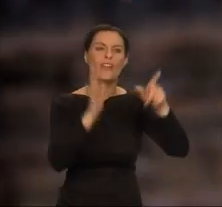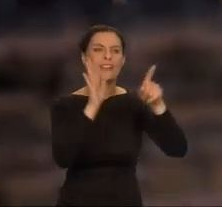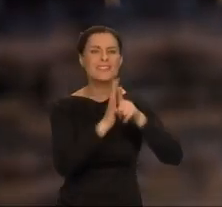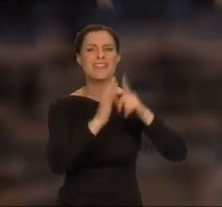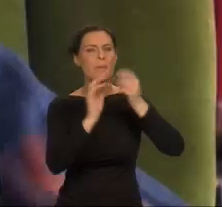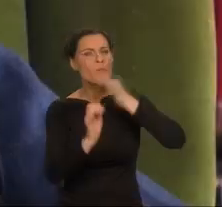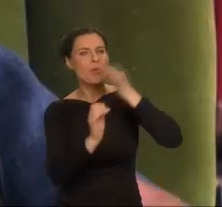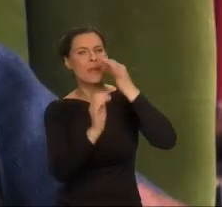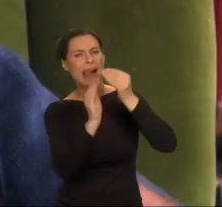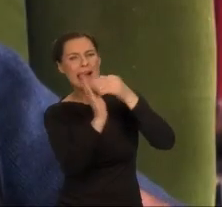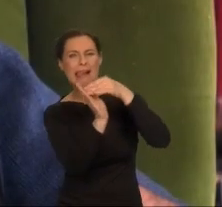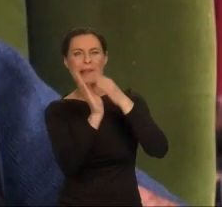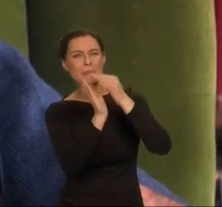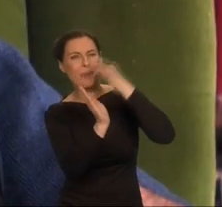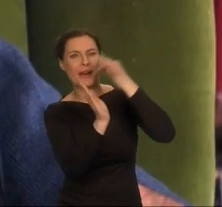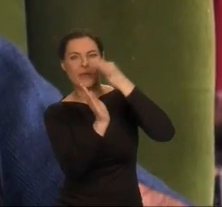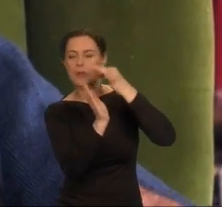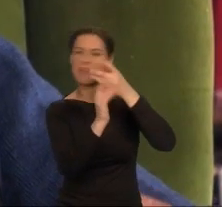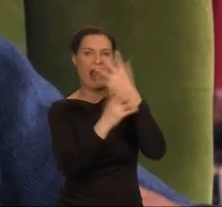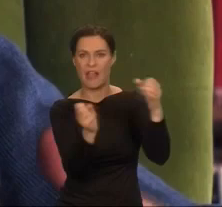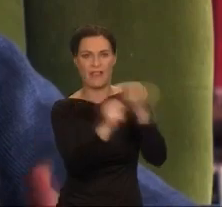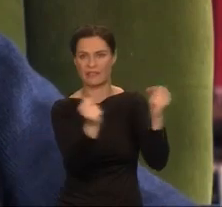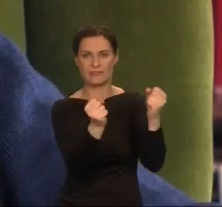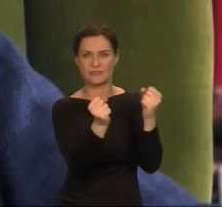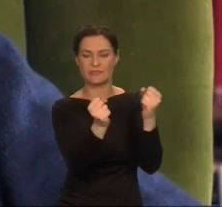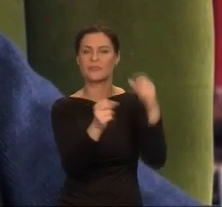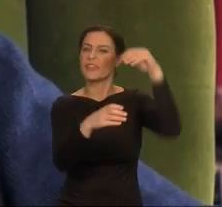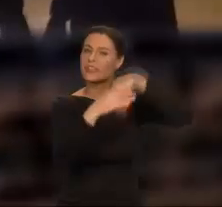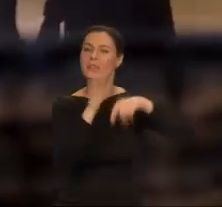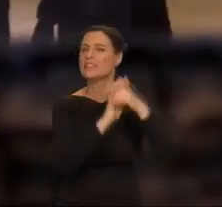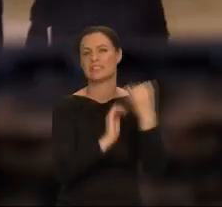pokrzywione. Od początku tkwiła w niej zdrada.